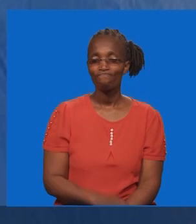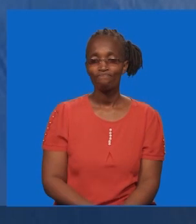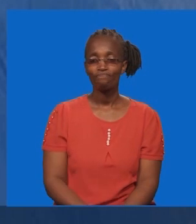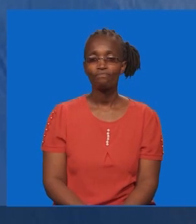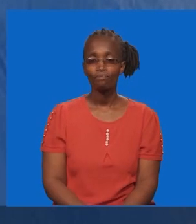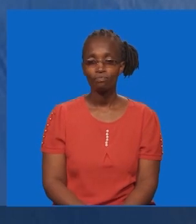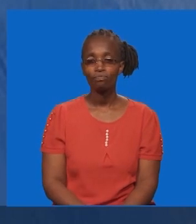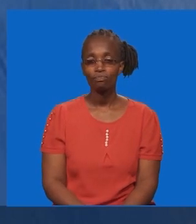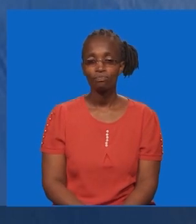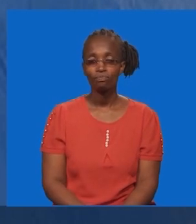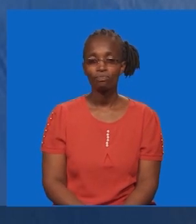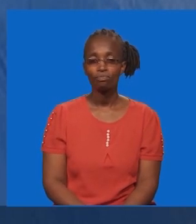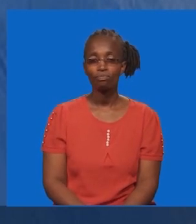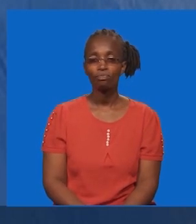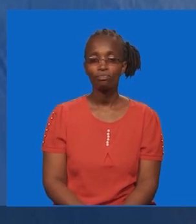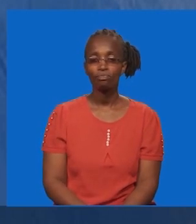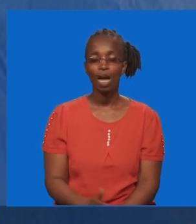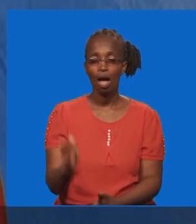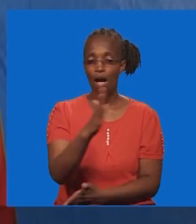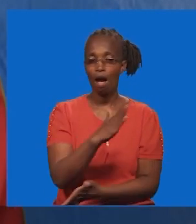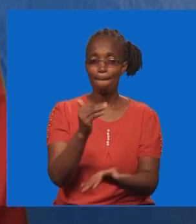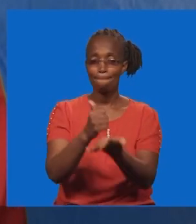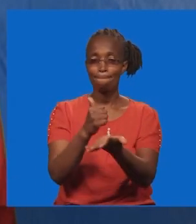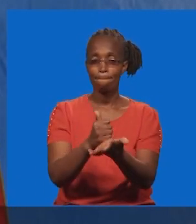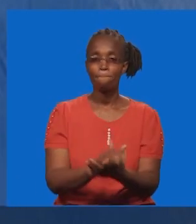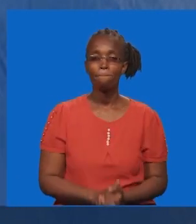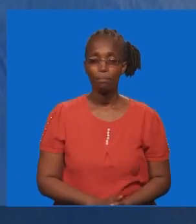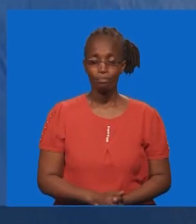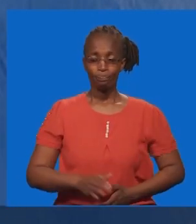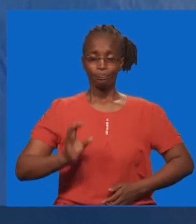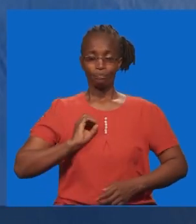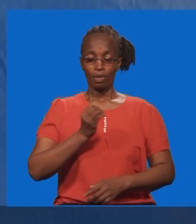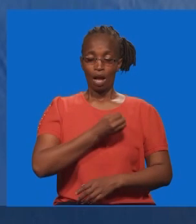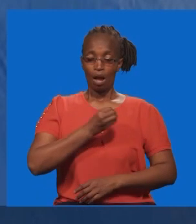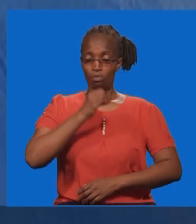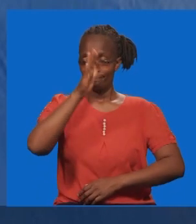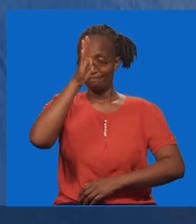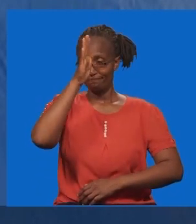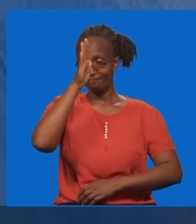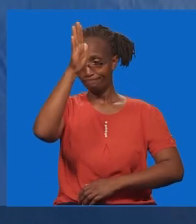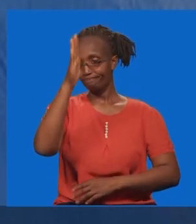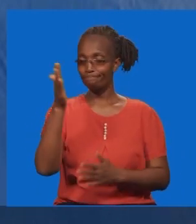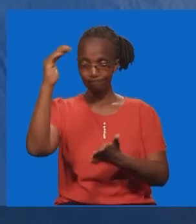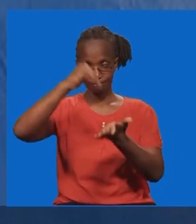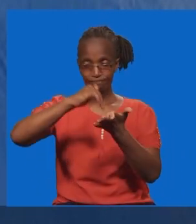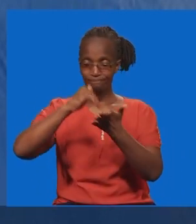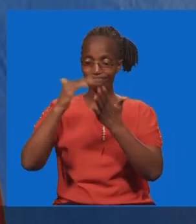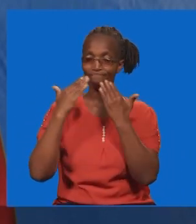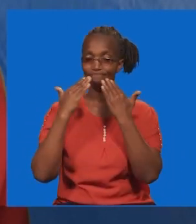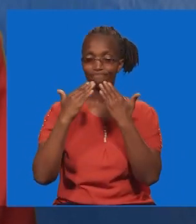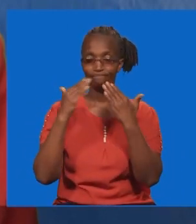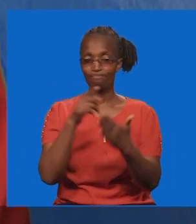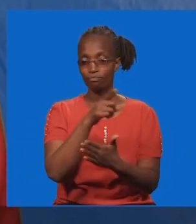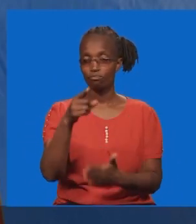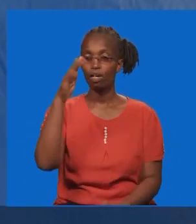Na hakuinue na hakuonekanie. Na hata weze kulibariki neno lake. Amina. Mwenyezi mpendwa mungu yetu. Tunakushukuru